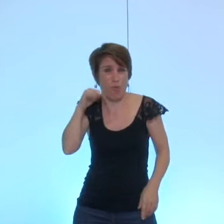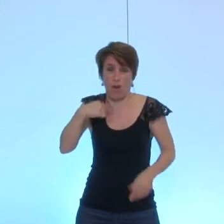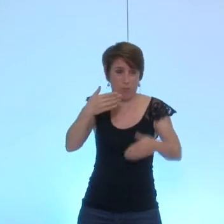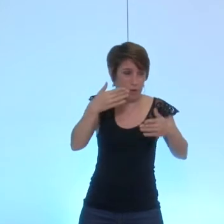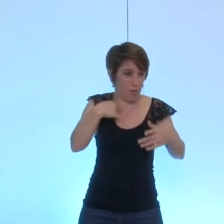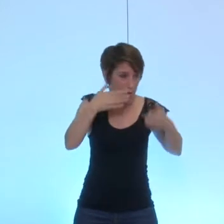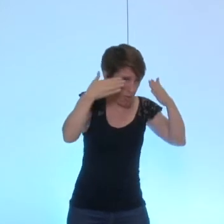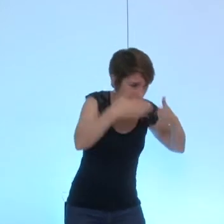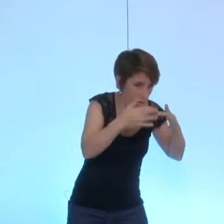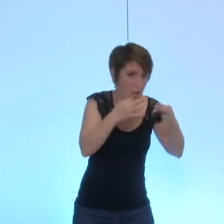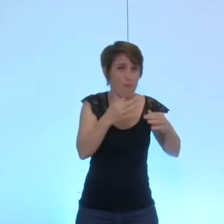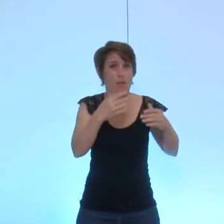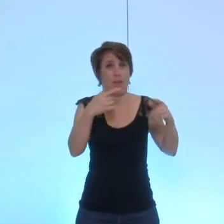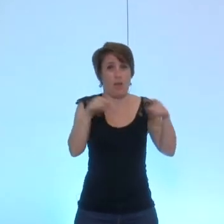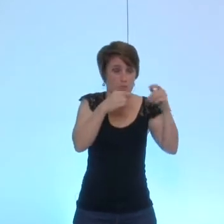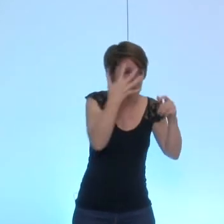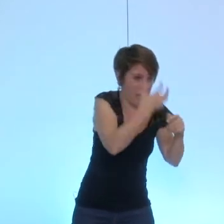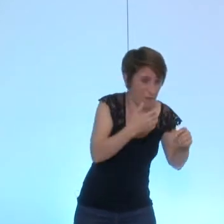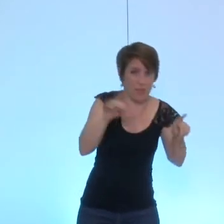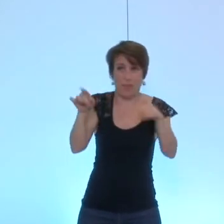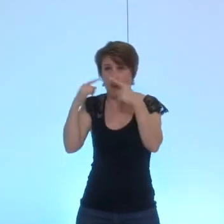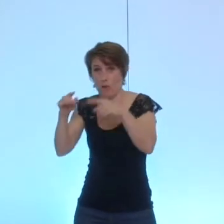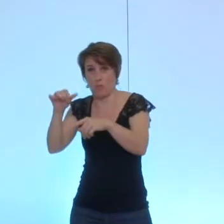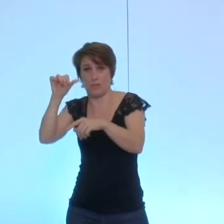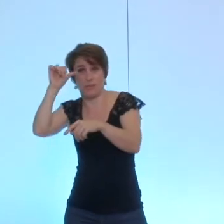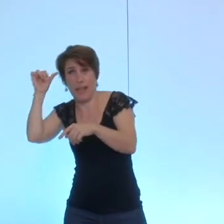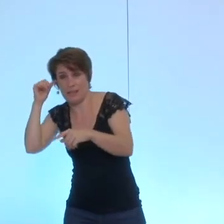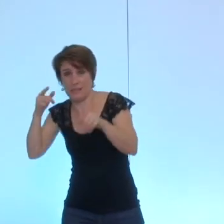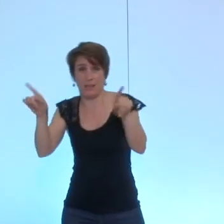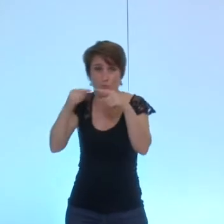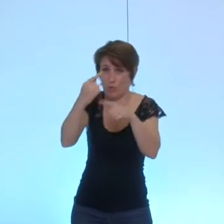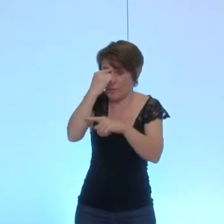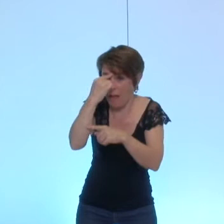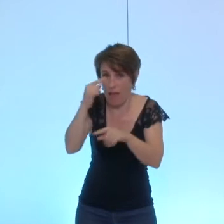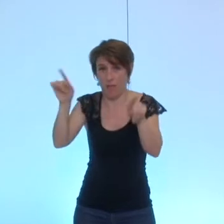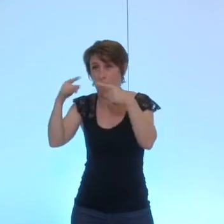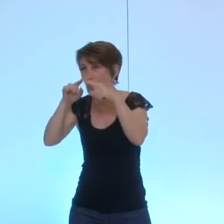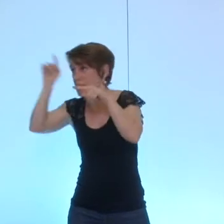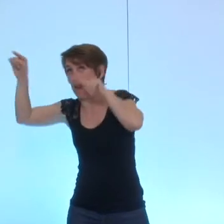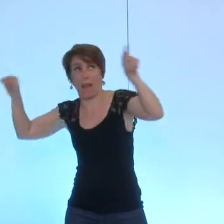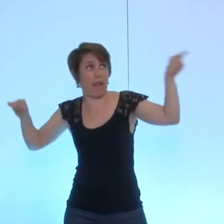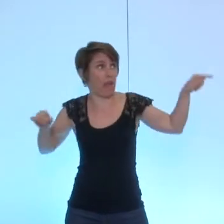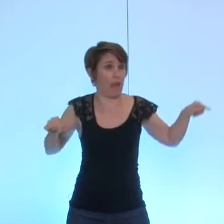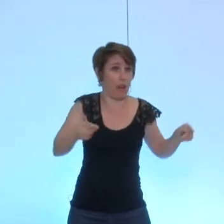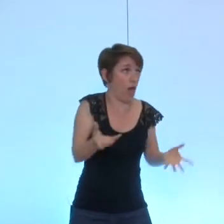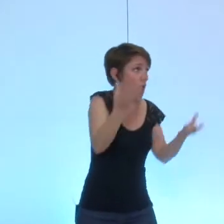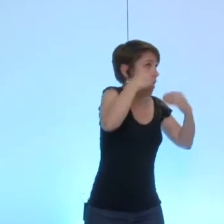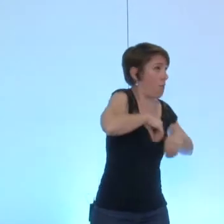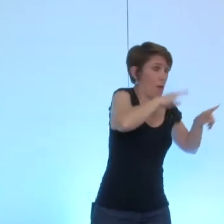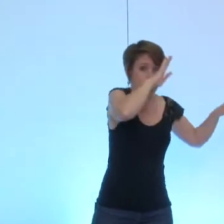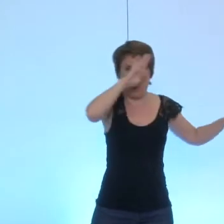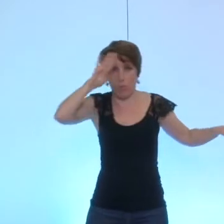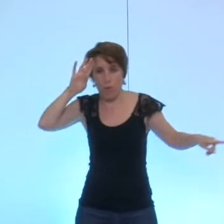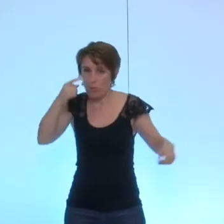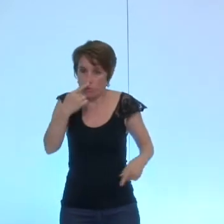aux djembe aux fruits indiennes aux tablas aux houdes aux cithars relève d'une compétence qui est sûrement facile ni d'acquérir